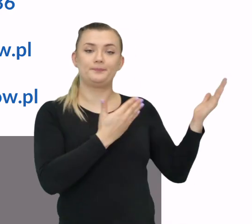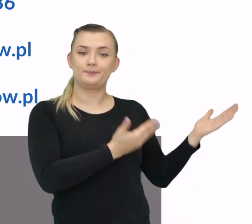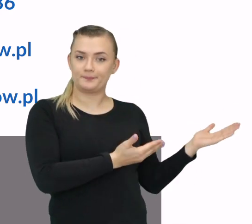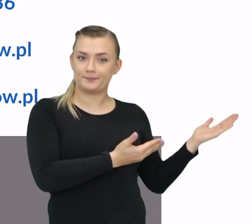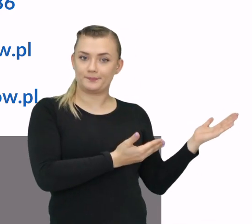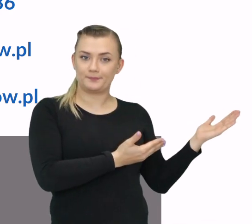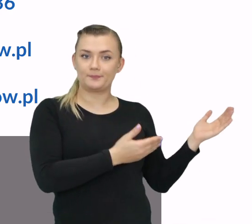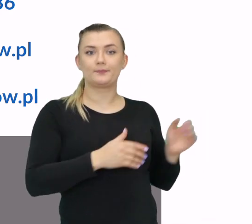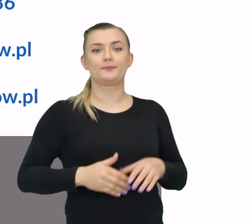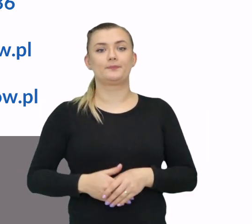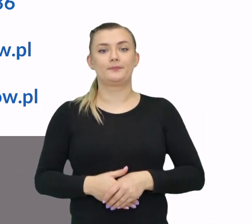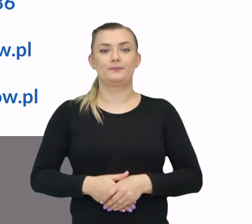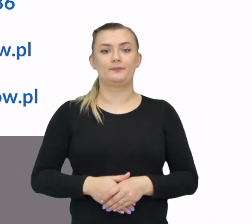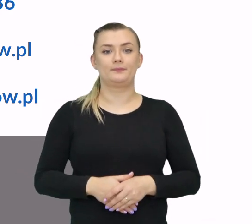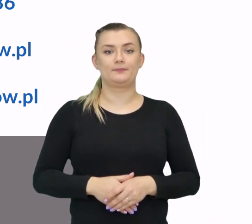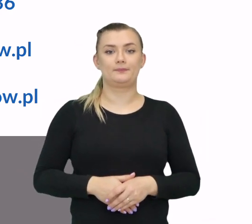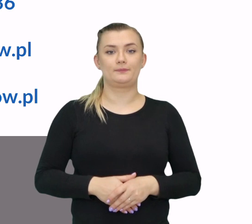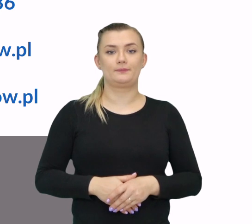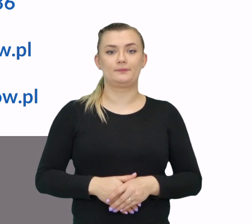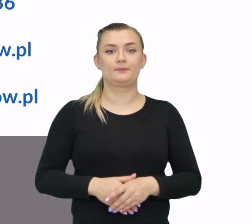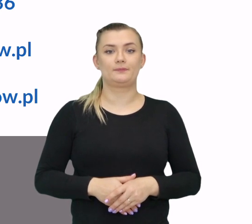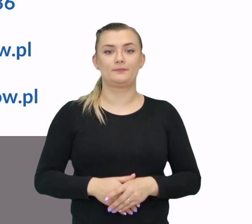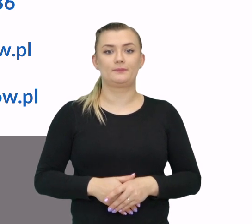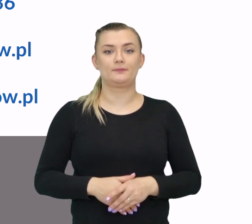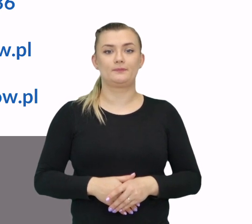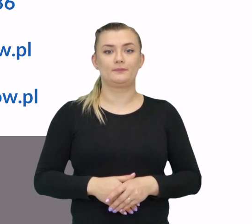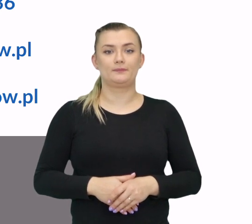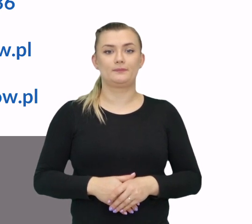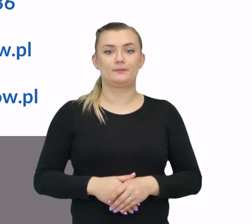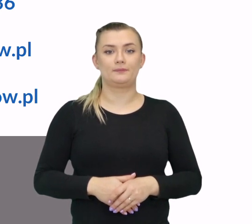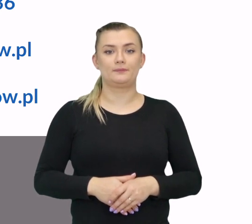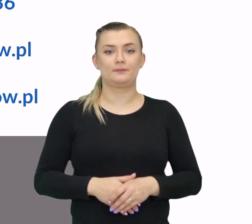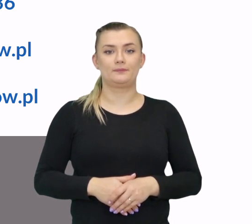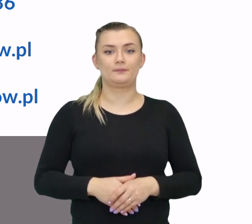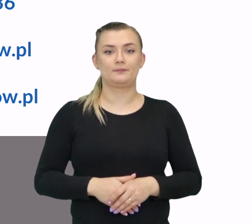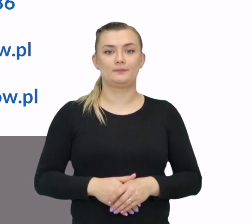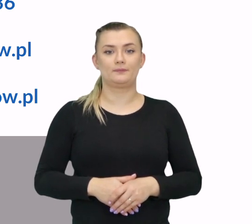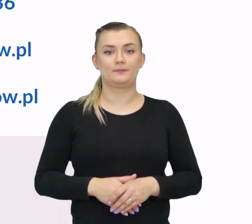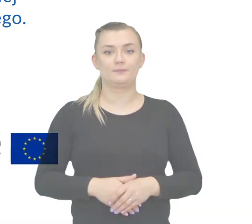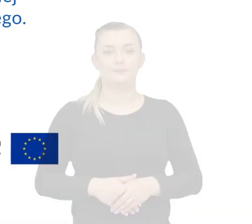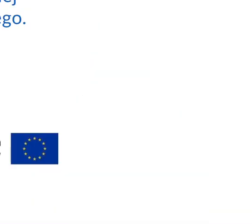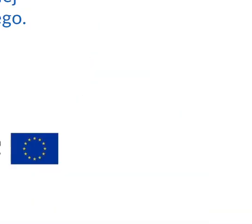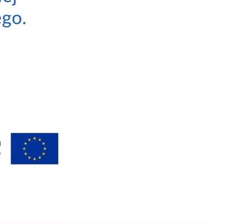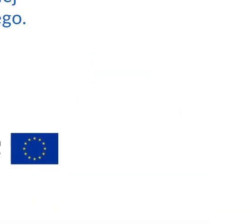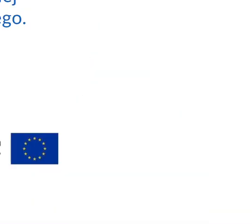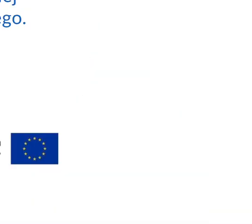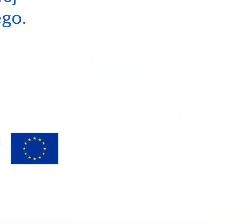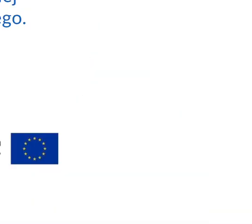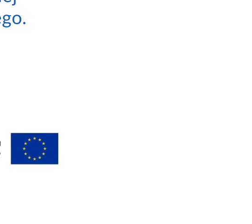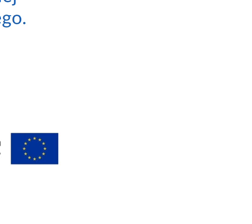.robs.kraków.pl Biuro maupa.robs.kraków.pl www